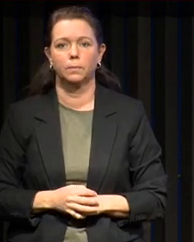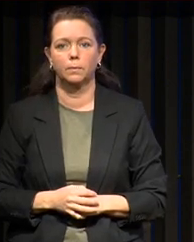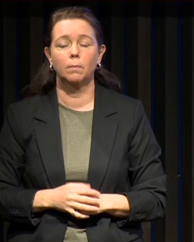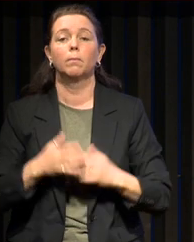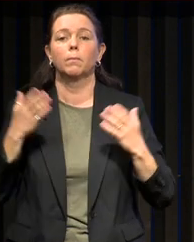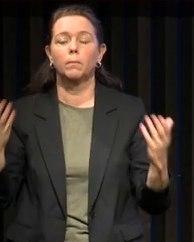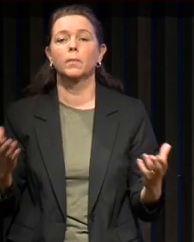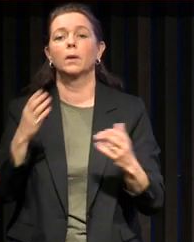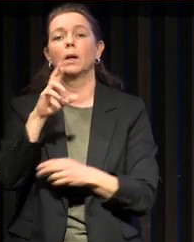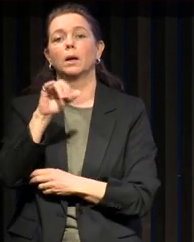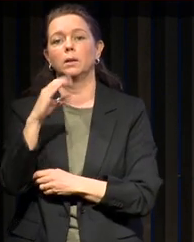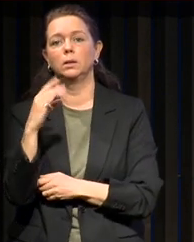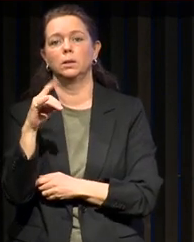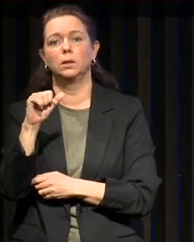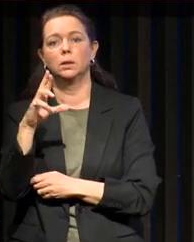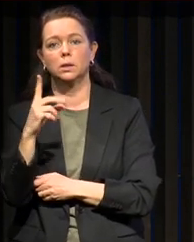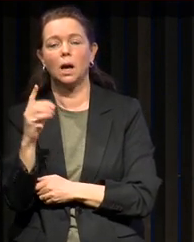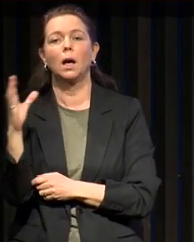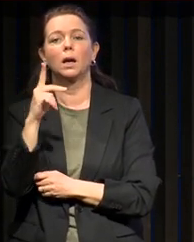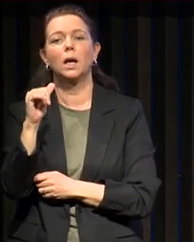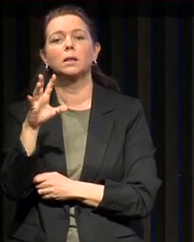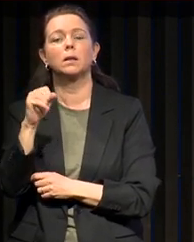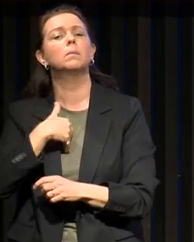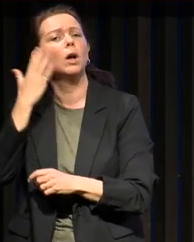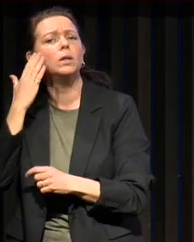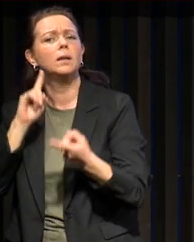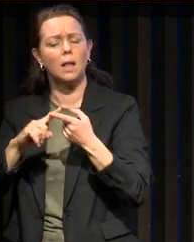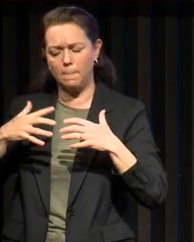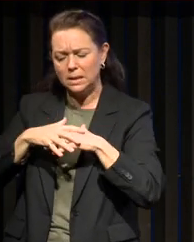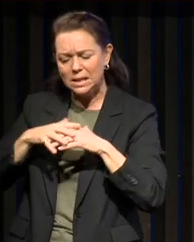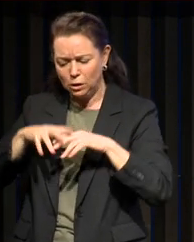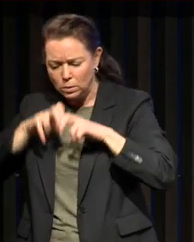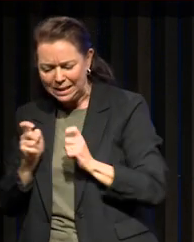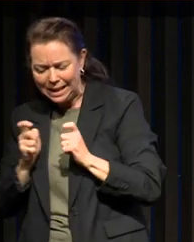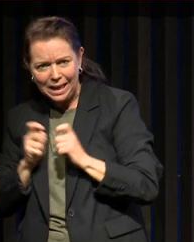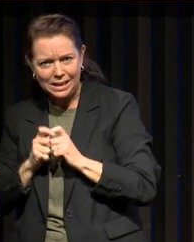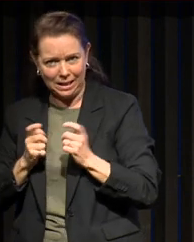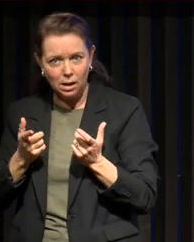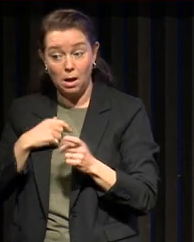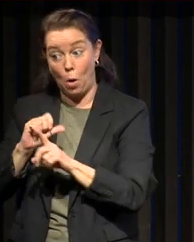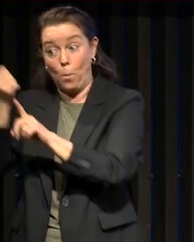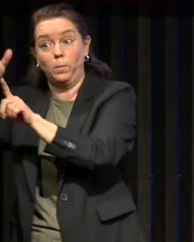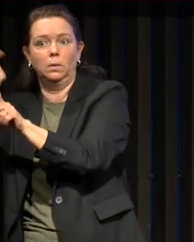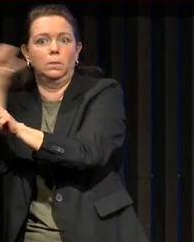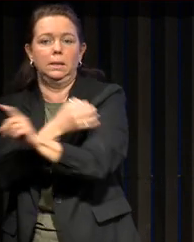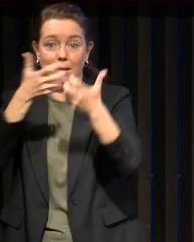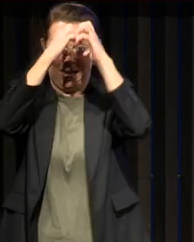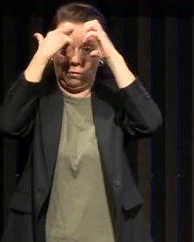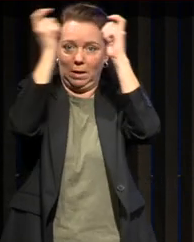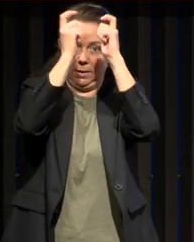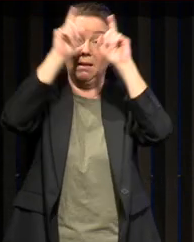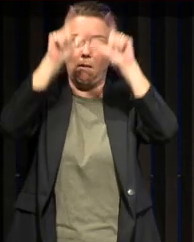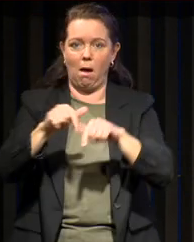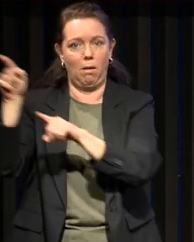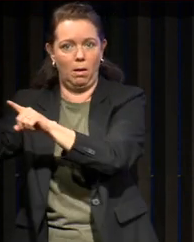Et Richard Caton, que nous, on connaît en électrophysiologie, parce que c'est le premier à avoir l'idée que dans le cerveau, il y avait de l'électricité. Alors, il craniatomisait